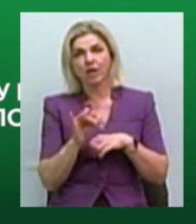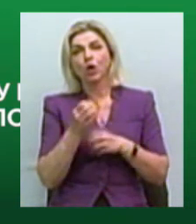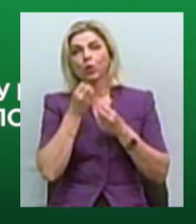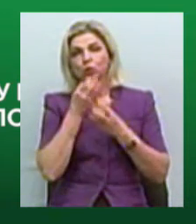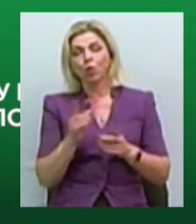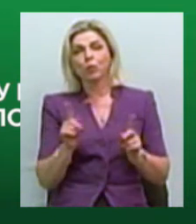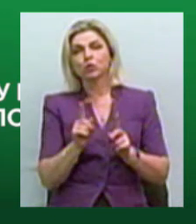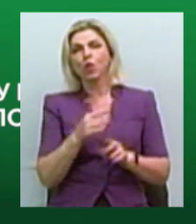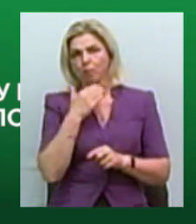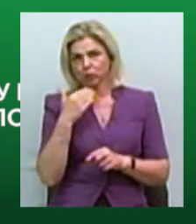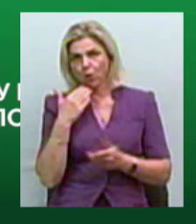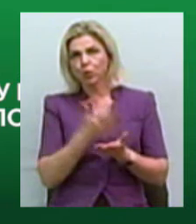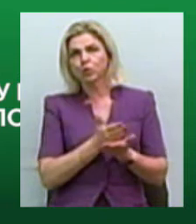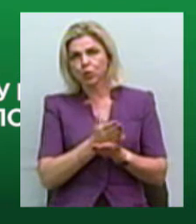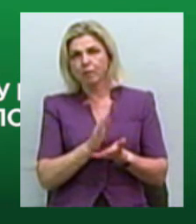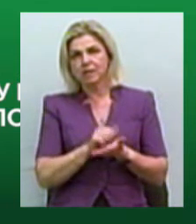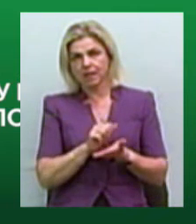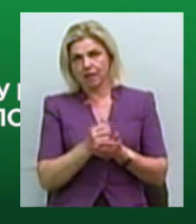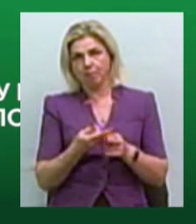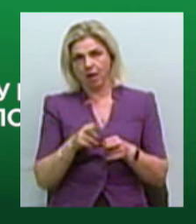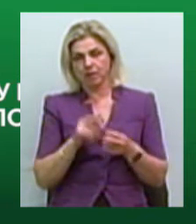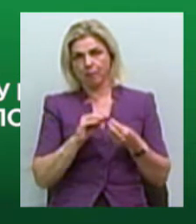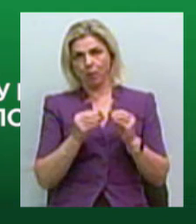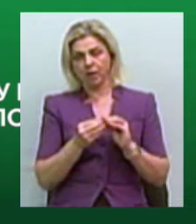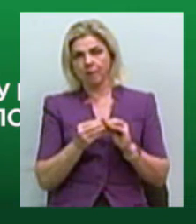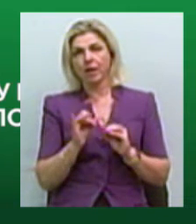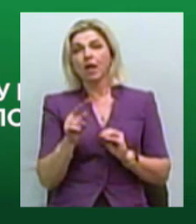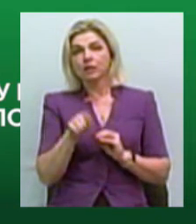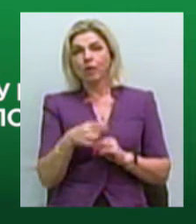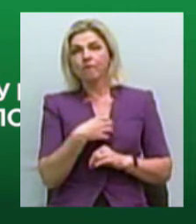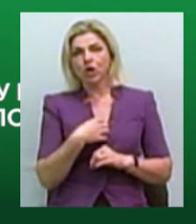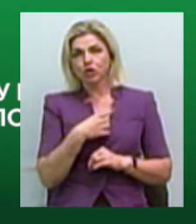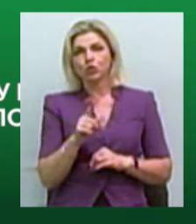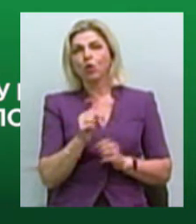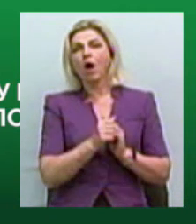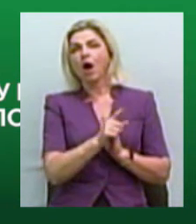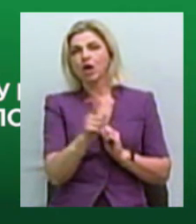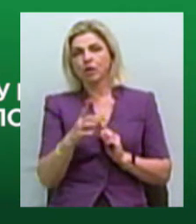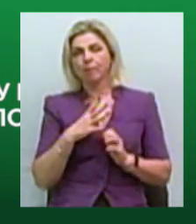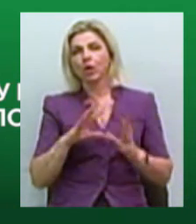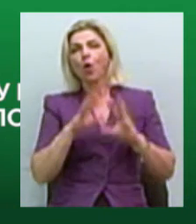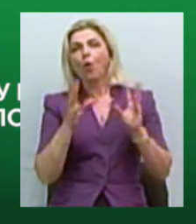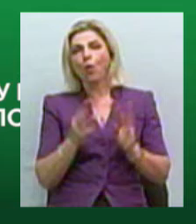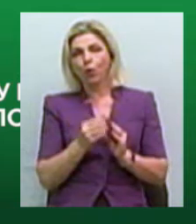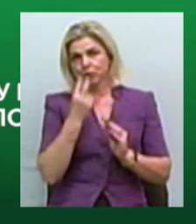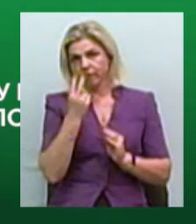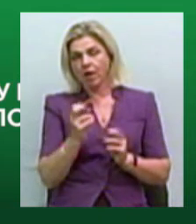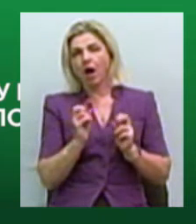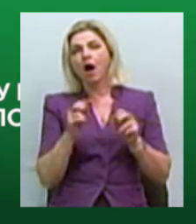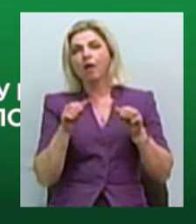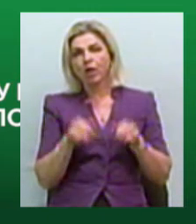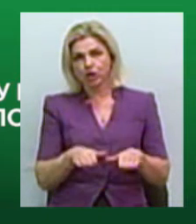стільки служб займаються цією проблемою, але при цьому вже важливо, щоб у кожного суб'єкта було спільне бачення, як ми разом будемо вирішувати